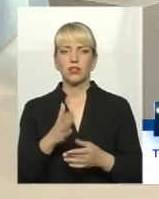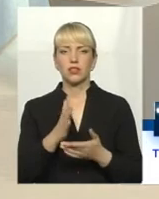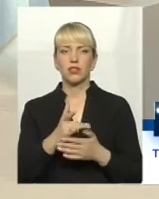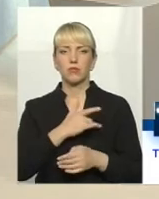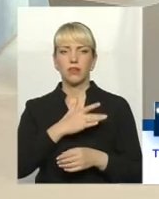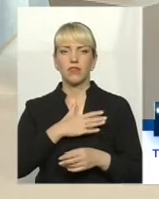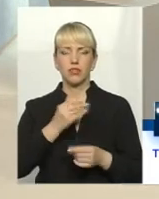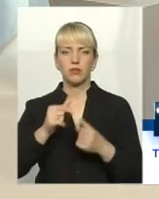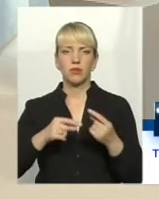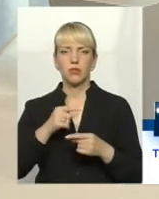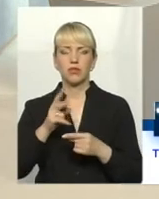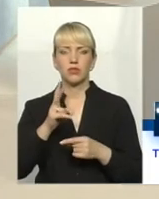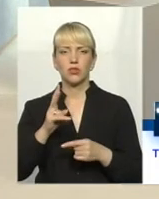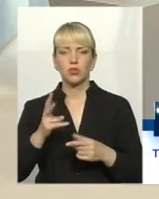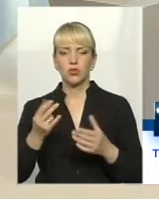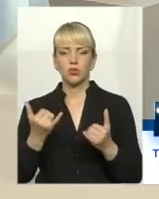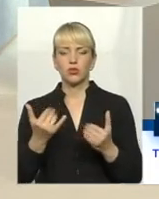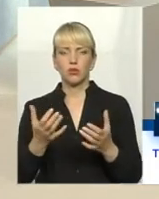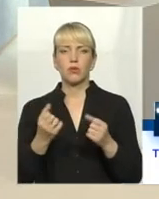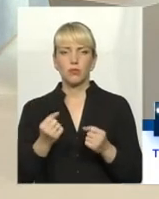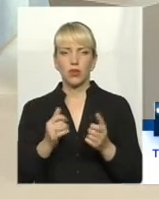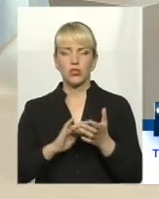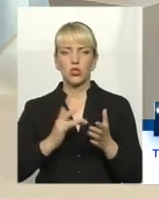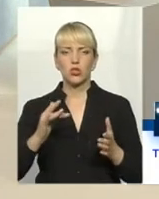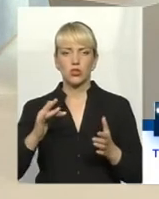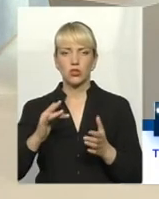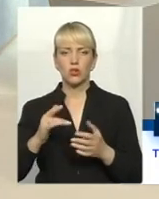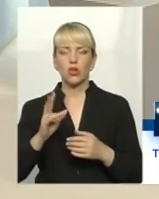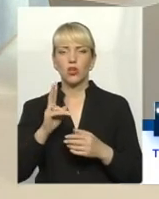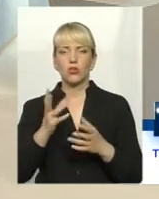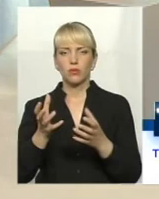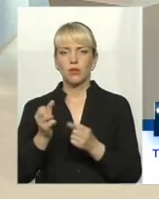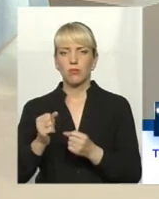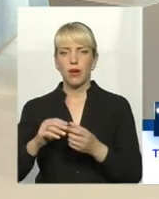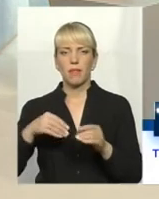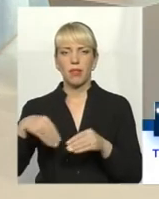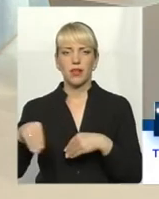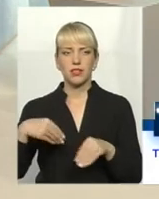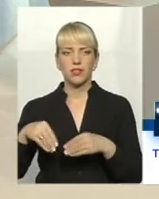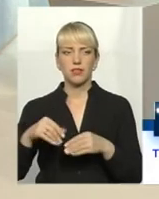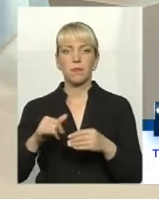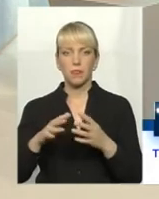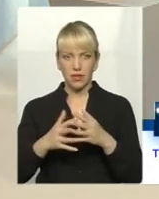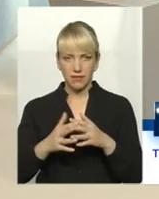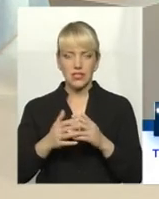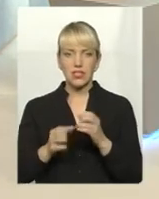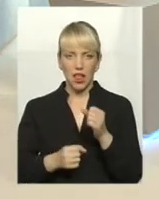приватні підприємці, які сьогодні приймають склотару, приймають пластикову тару. Прямо в село доїжджає?